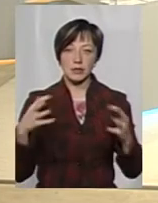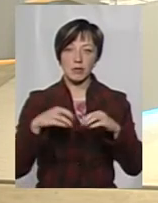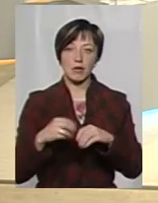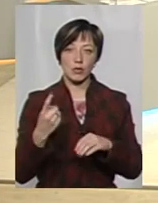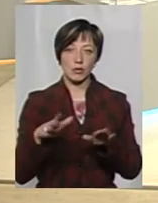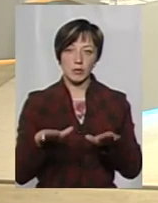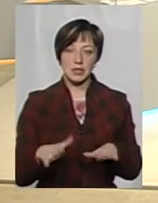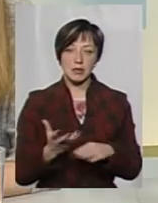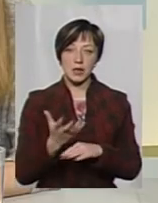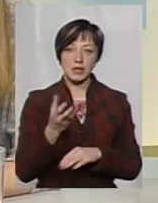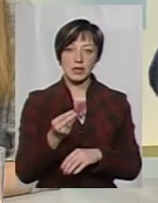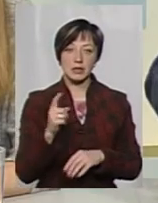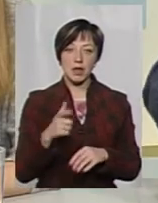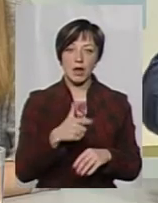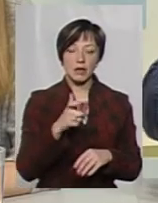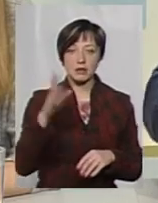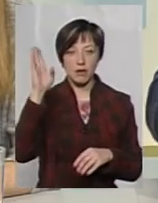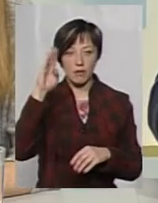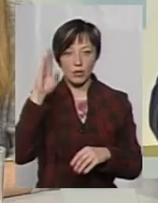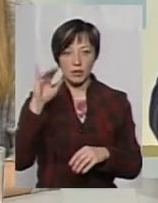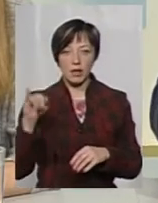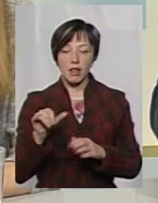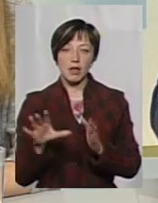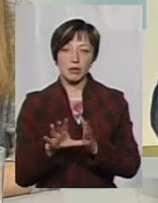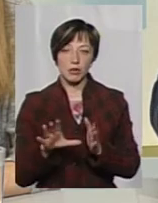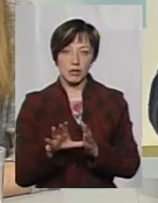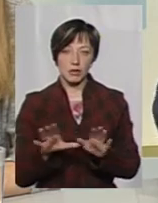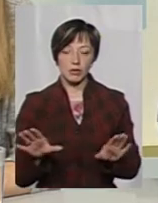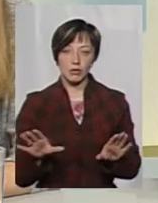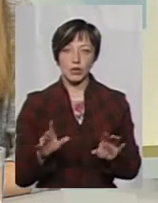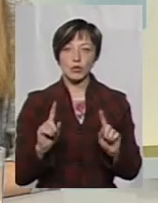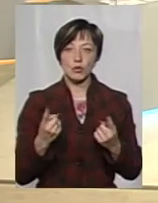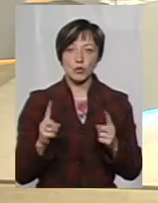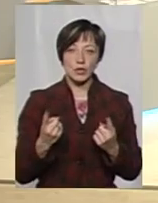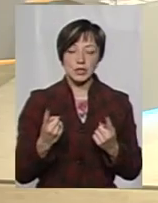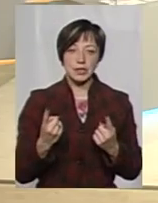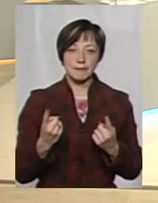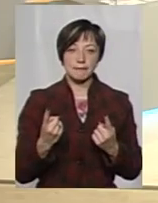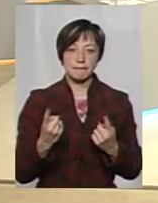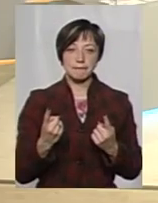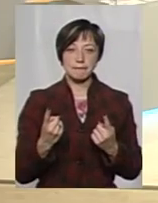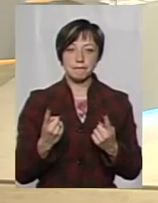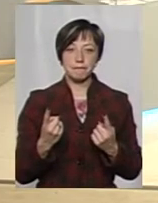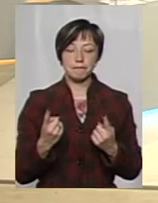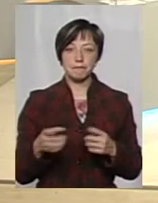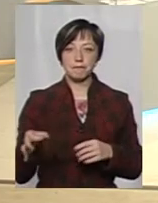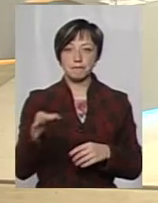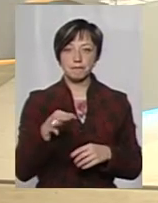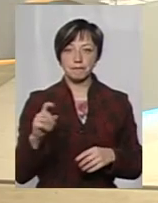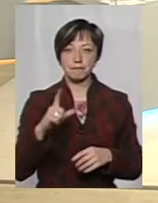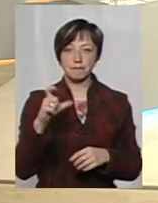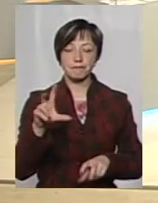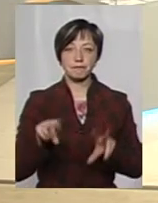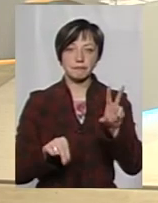місці. І платили за газ, за воду і за електроенергію. Чомусь «Оболгаз»